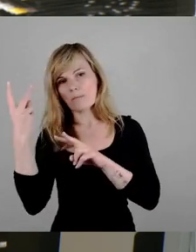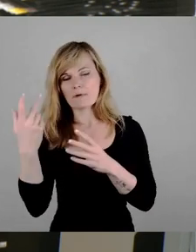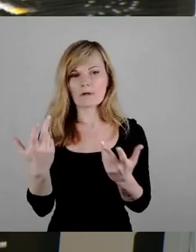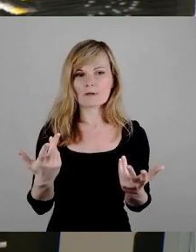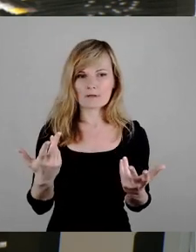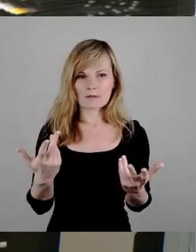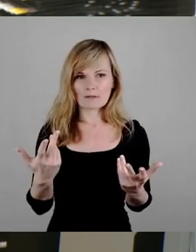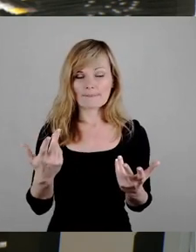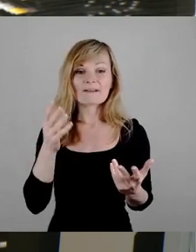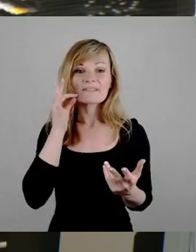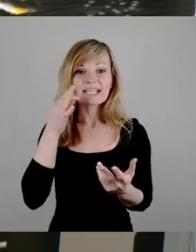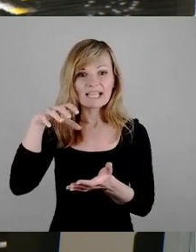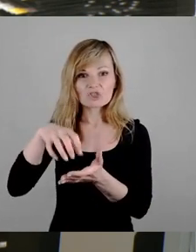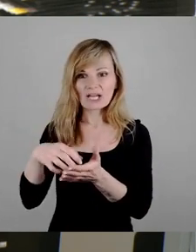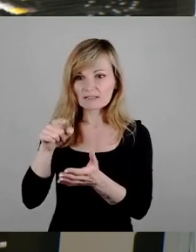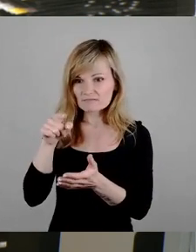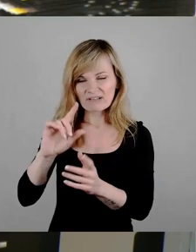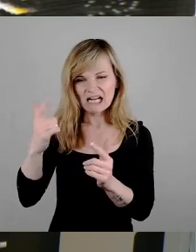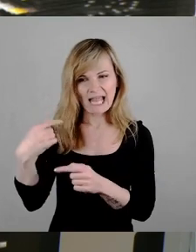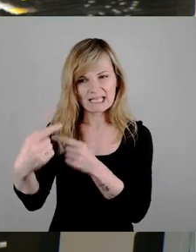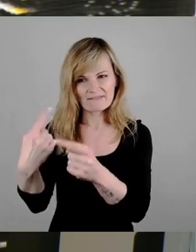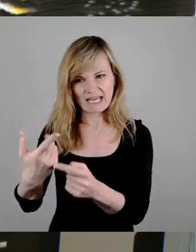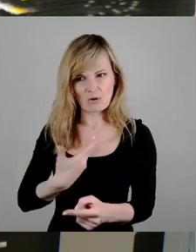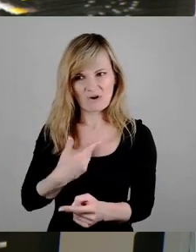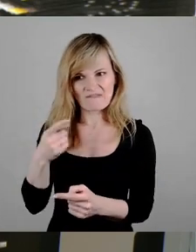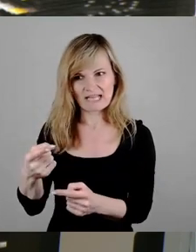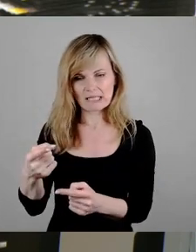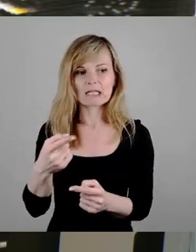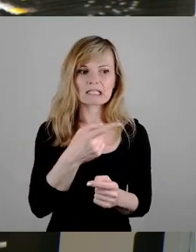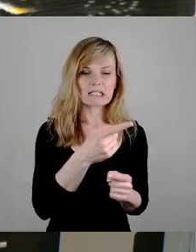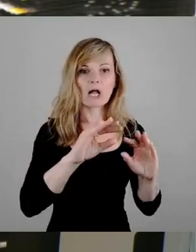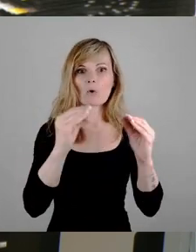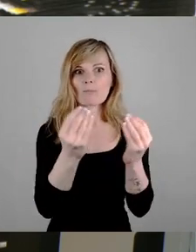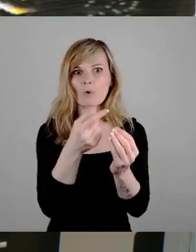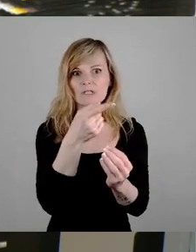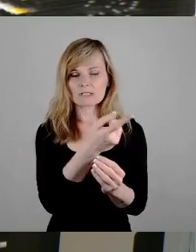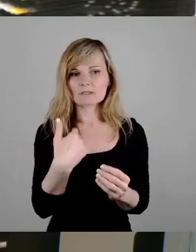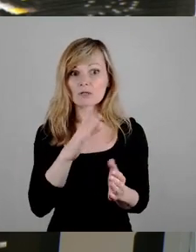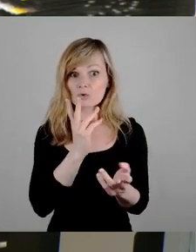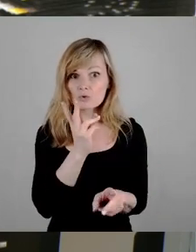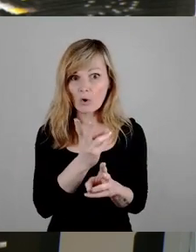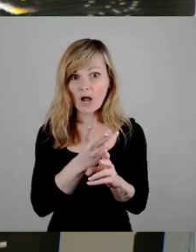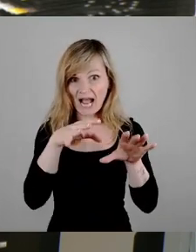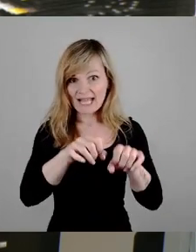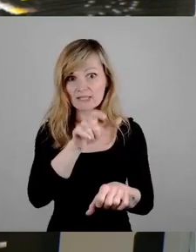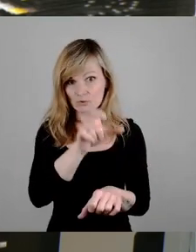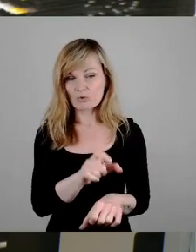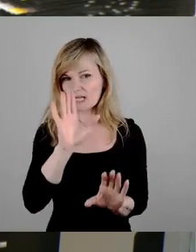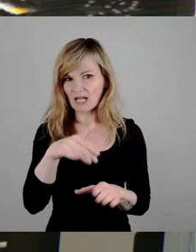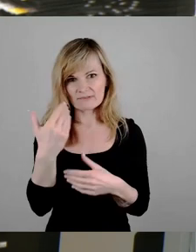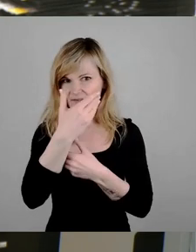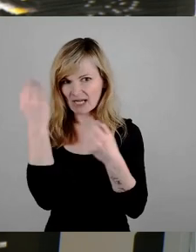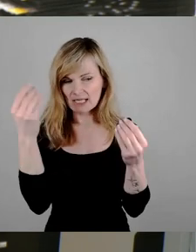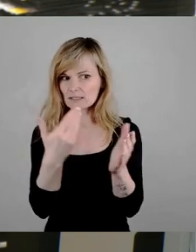Friedrichstadt keine Entwicklung haben wollen, den Kompromiss mit Globus, der ja immer noch Eigentümer ist, das dürfen wir nicht vergessen, ja, eigentlich